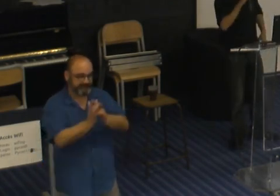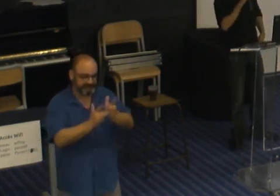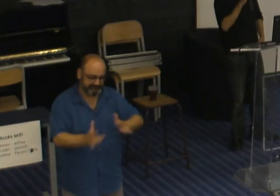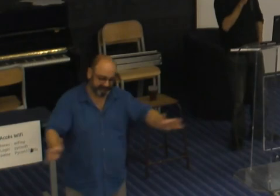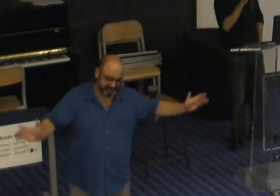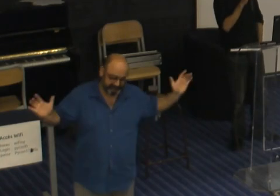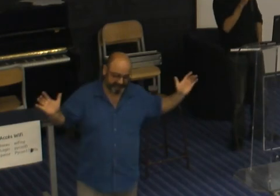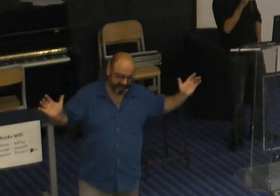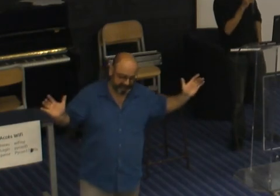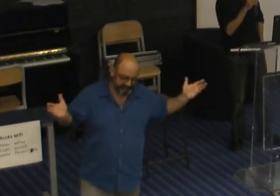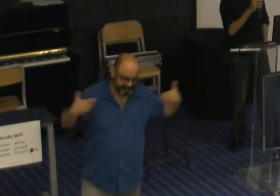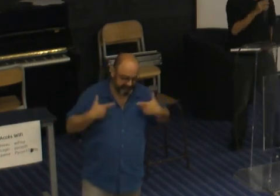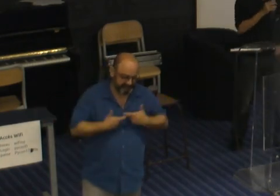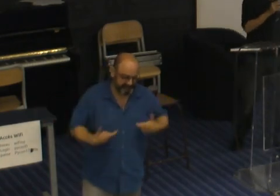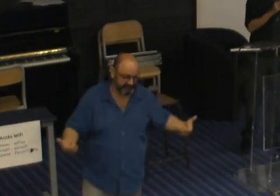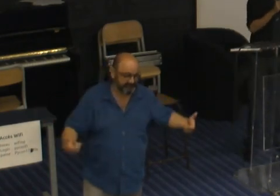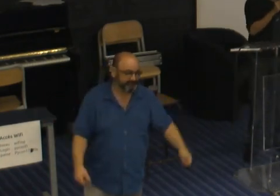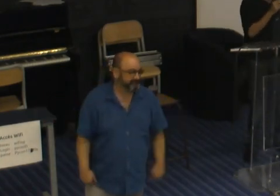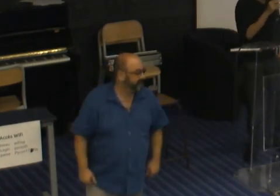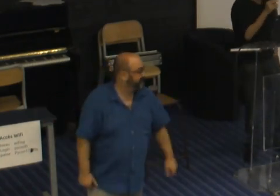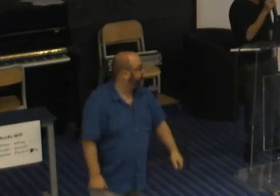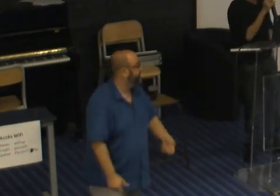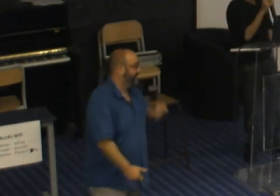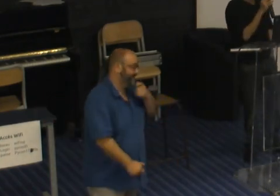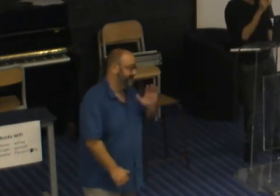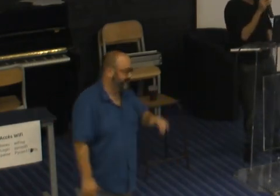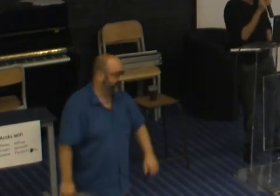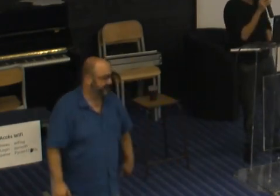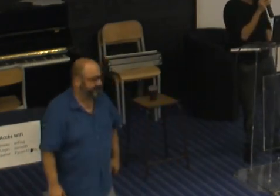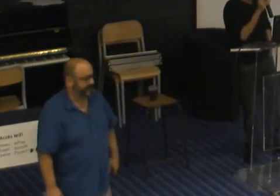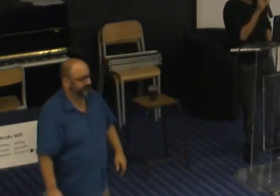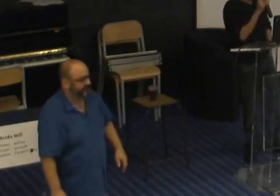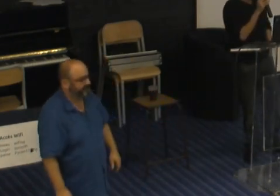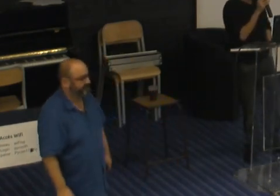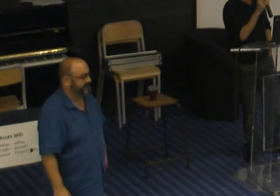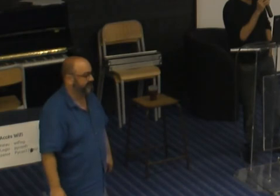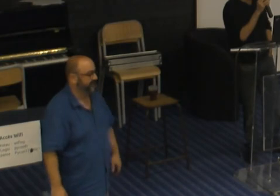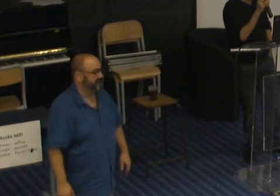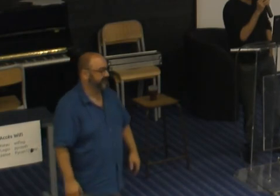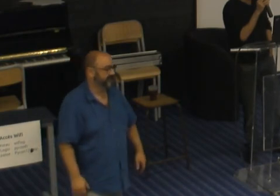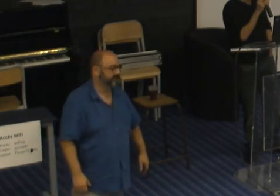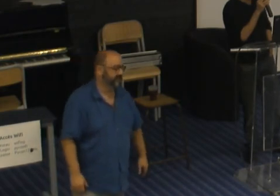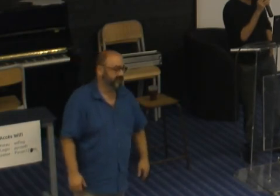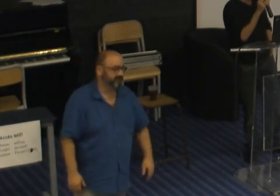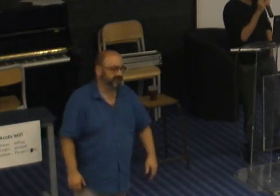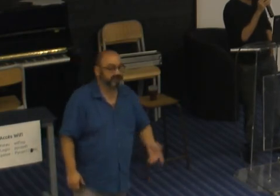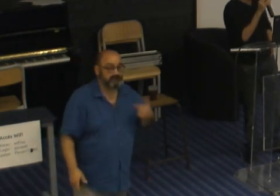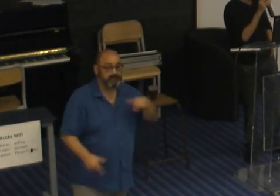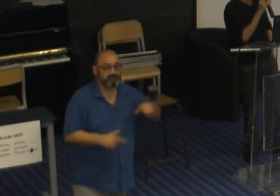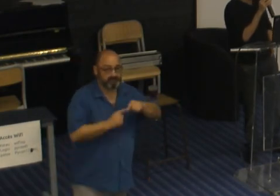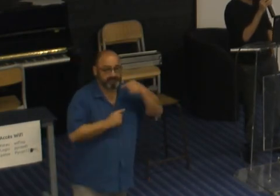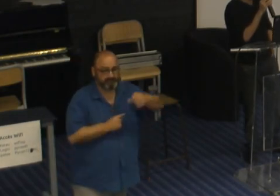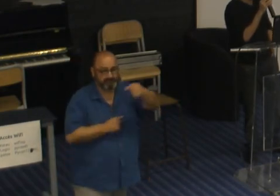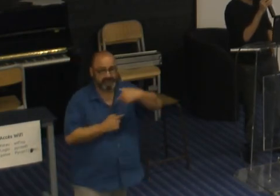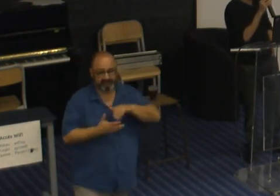de la diversité je rigole non mais plus sérieusement je vais rejouer ce talk à plusieurs